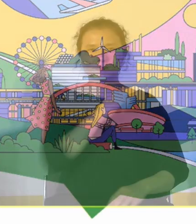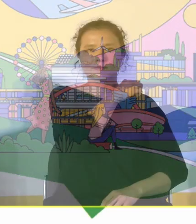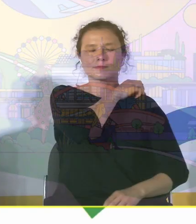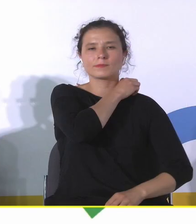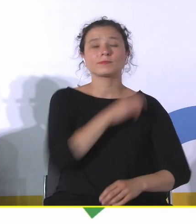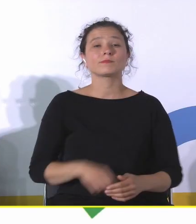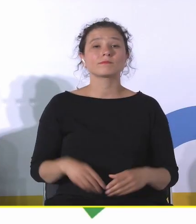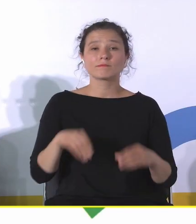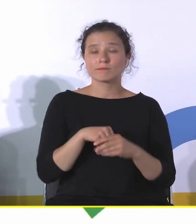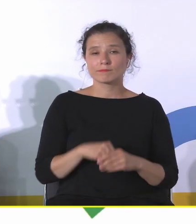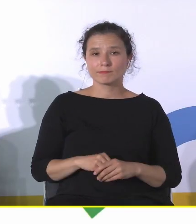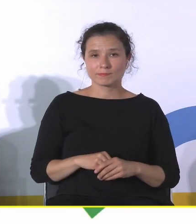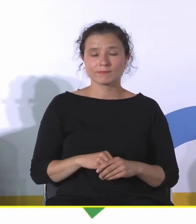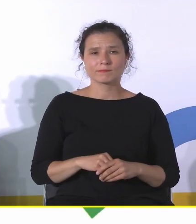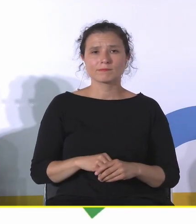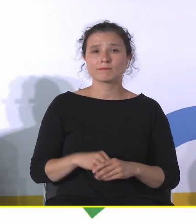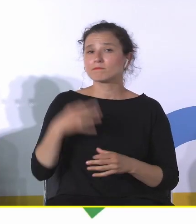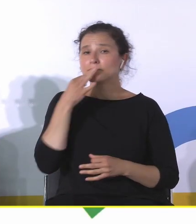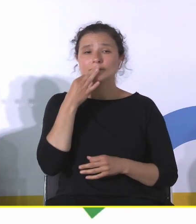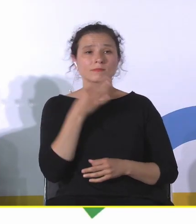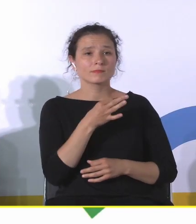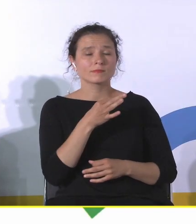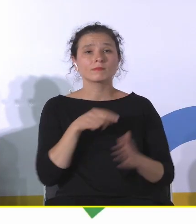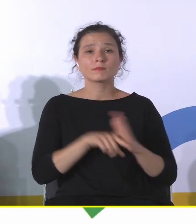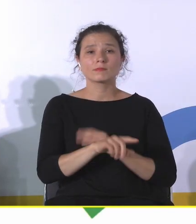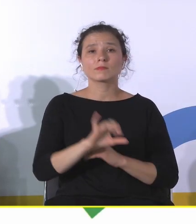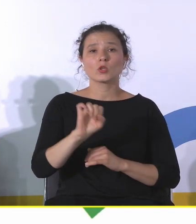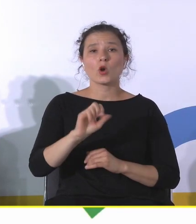zwracam się do Joanny Senter-Szeligi.